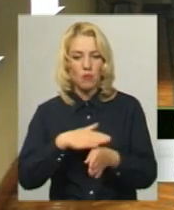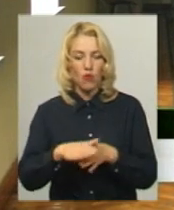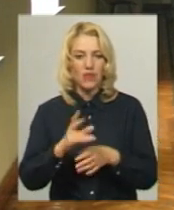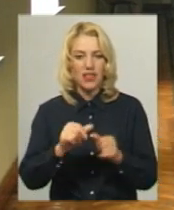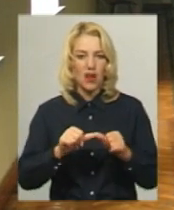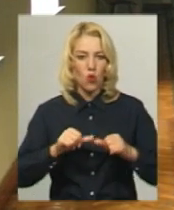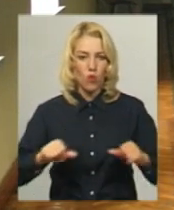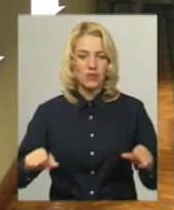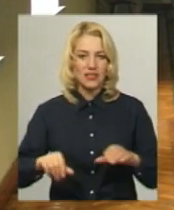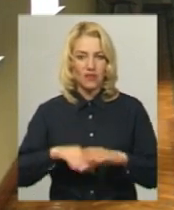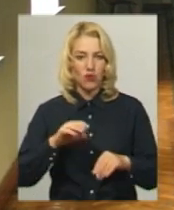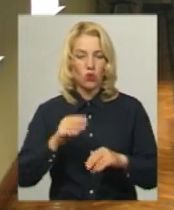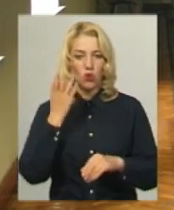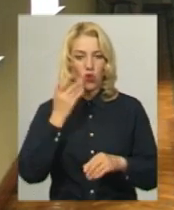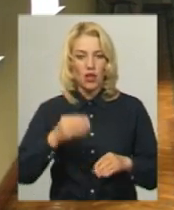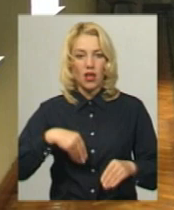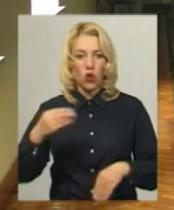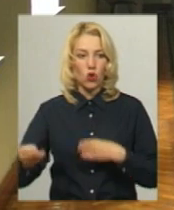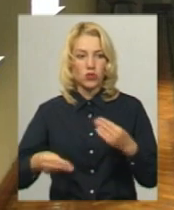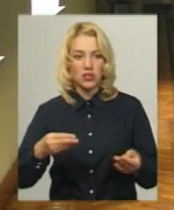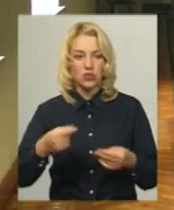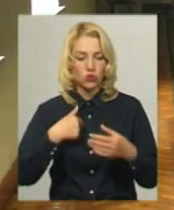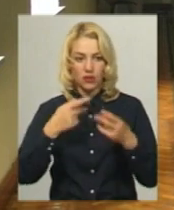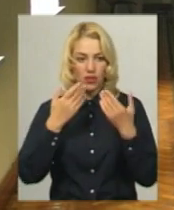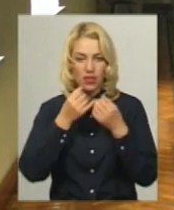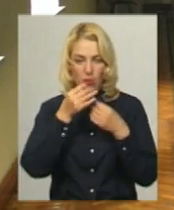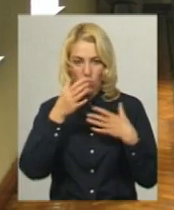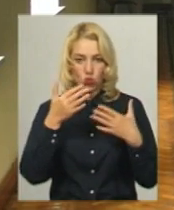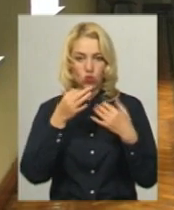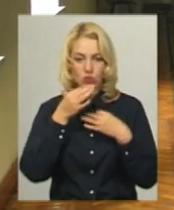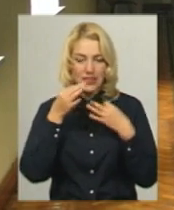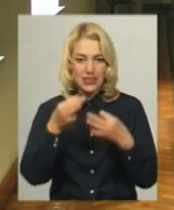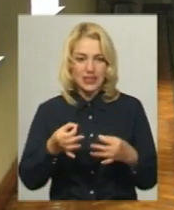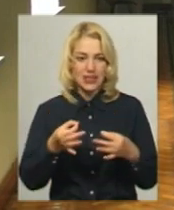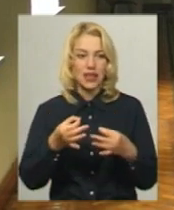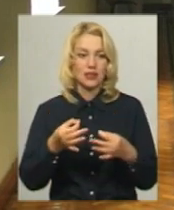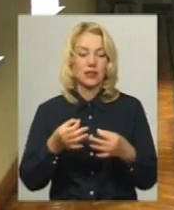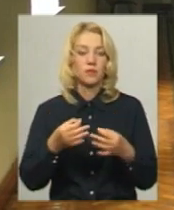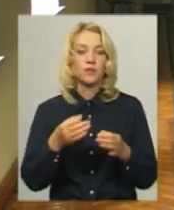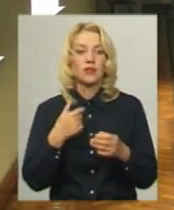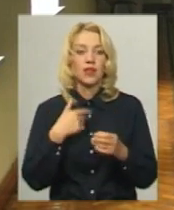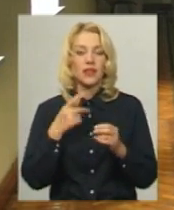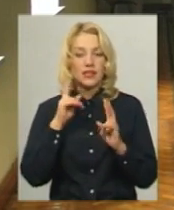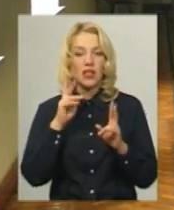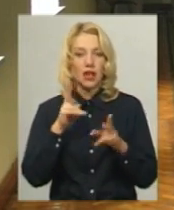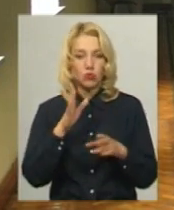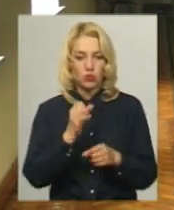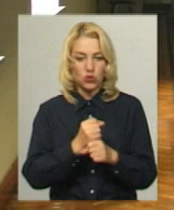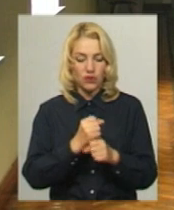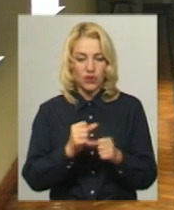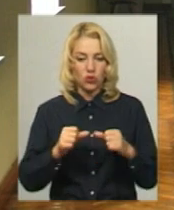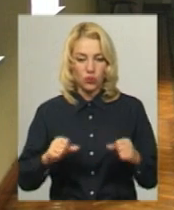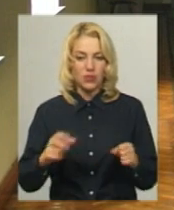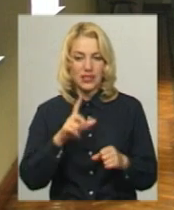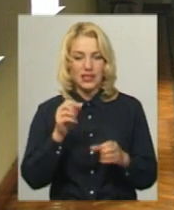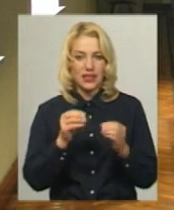виборчим комісіям. Коли вони рознесуть, я не можу сказати, не знаю, як будуть працювати комісії, але за 10 днів до